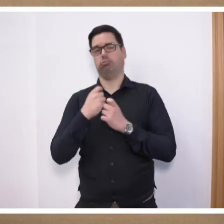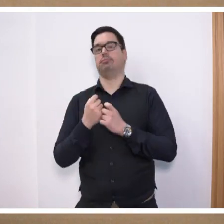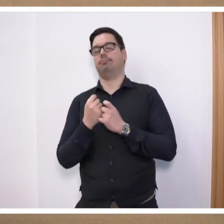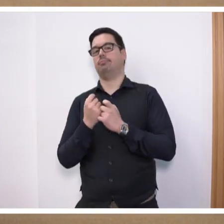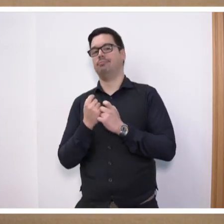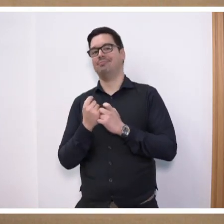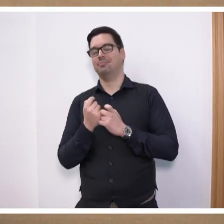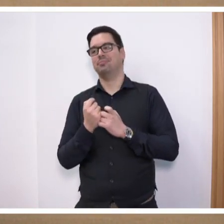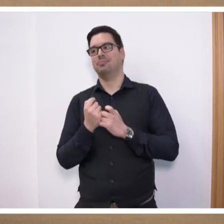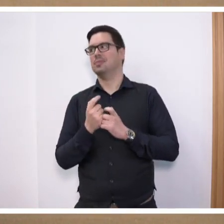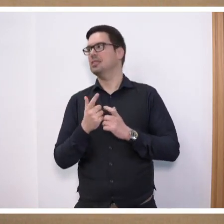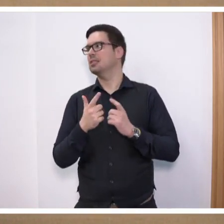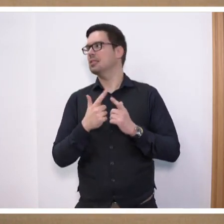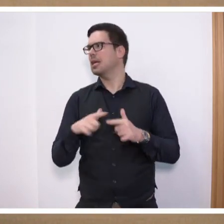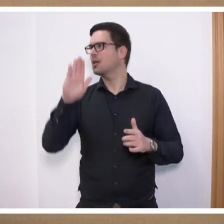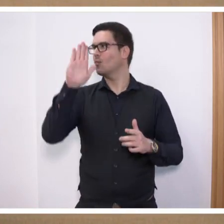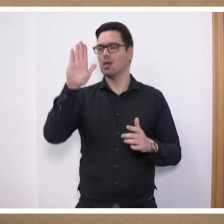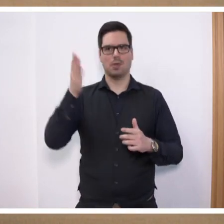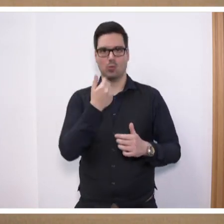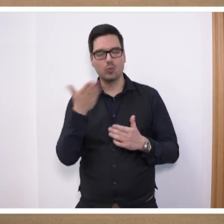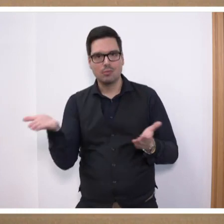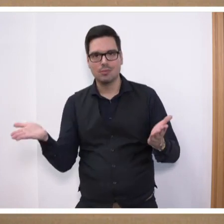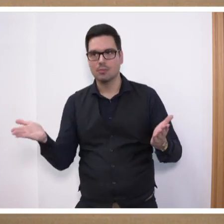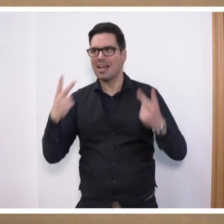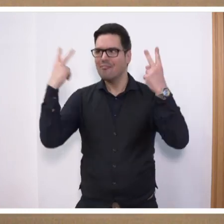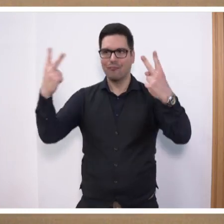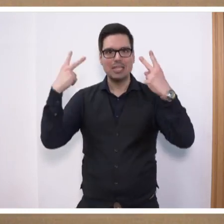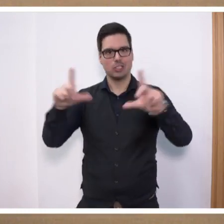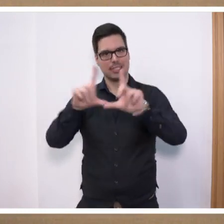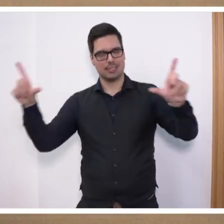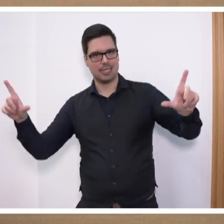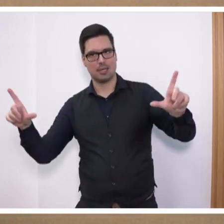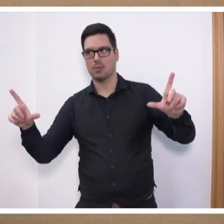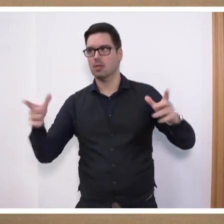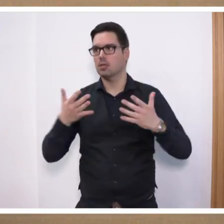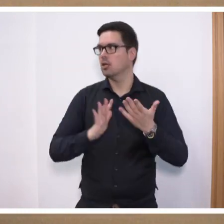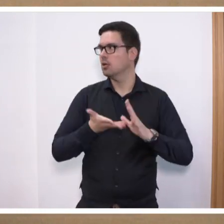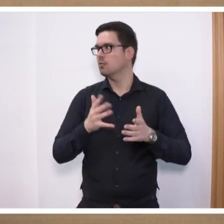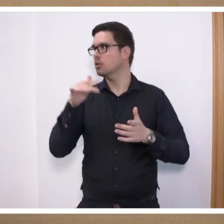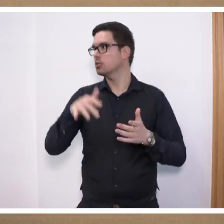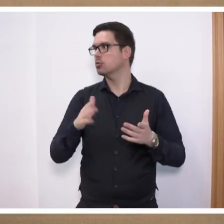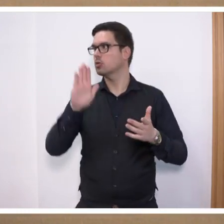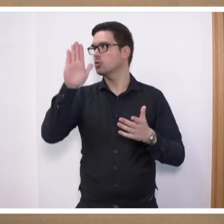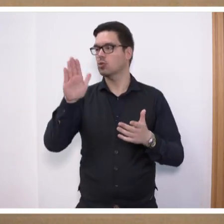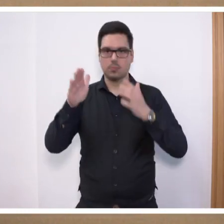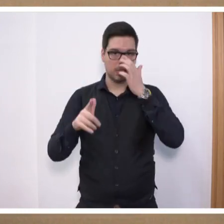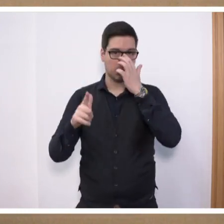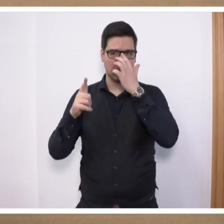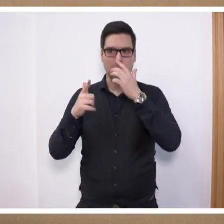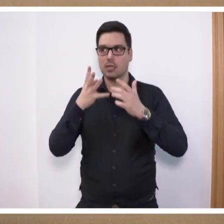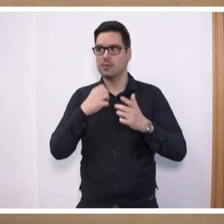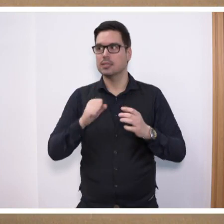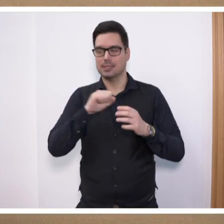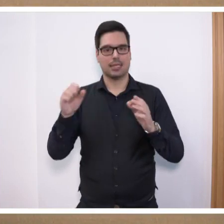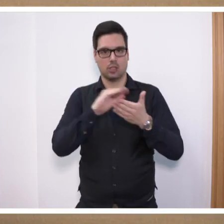dass keine weitere Wortmeldung eingegangen ist bei so einem wichtigen Thema. Anscheinend scheint das ja jetzt vielleicht noch zu kommen. Aber ich will mich dann jetzt direkt